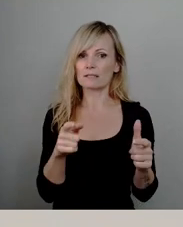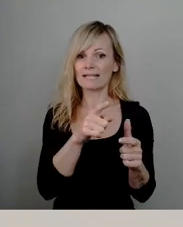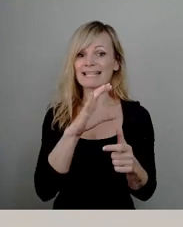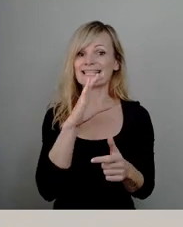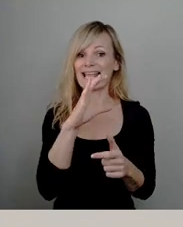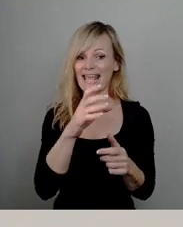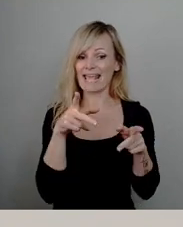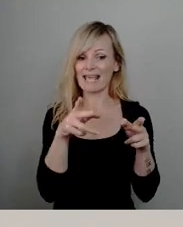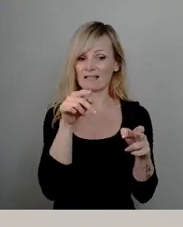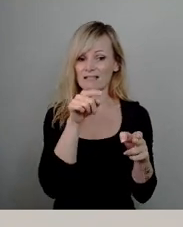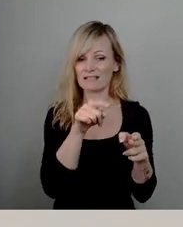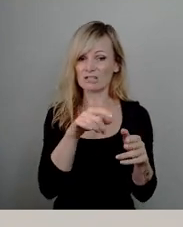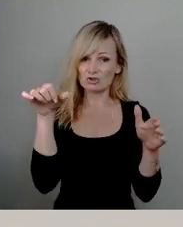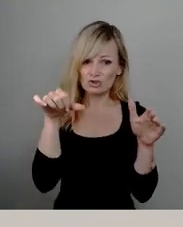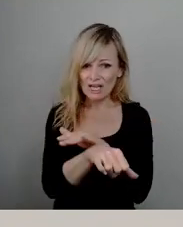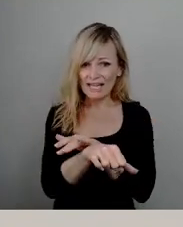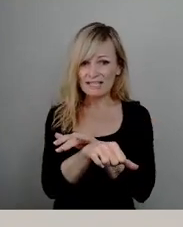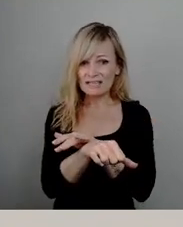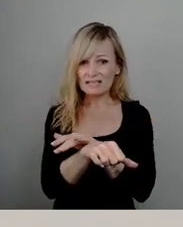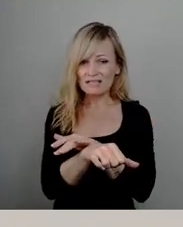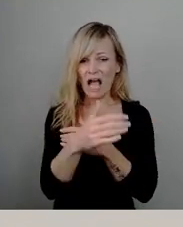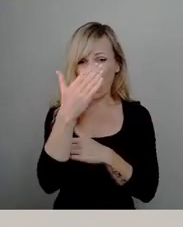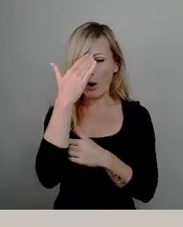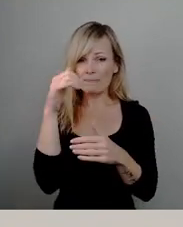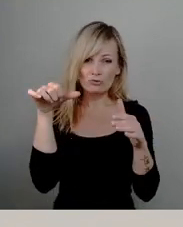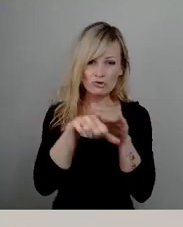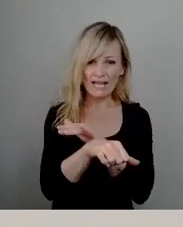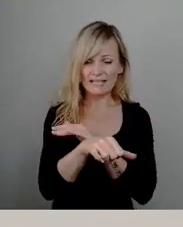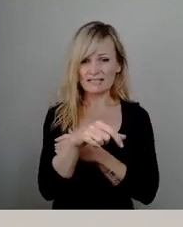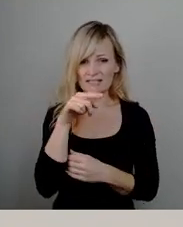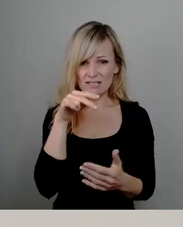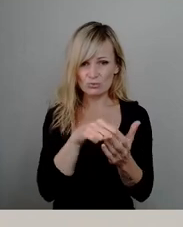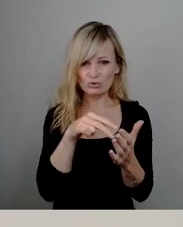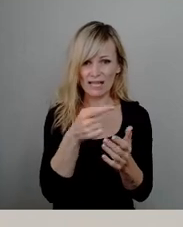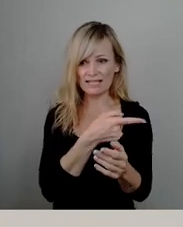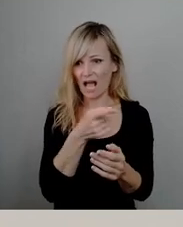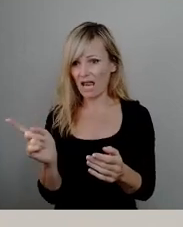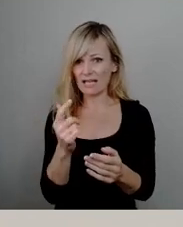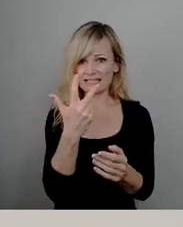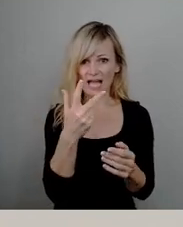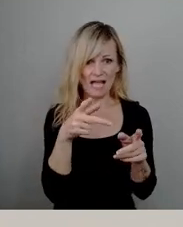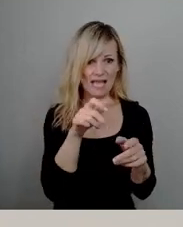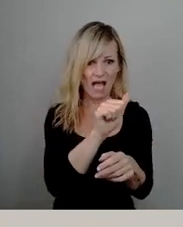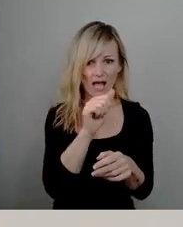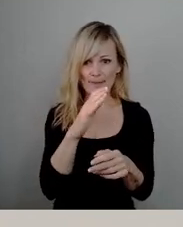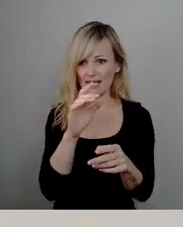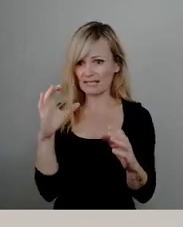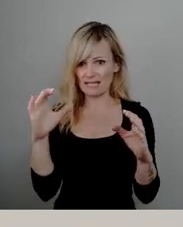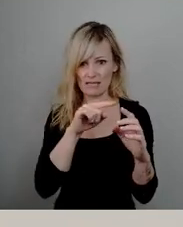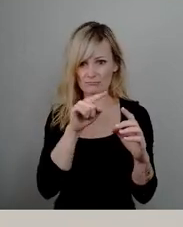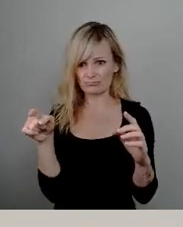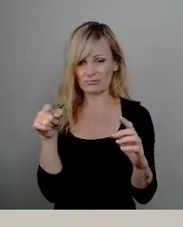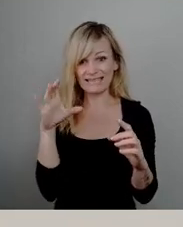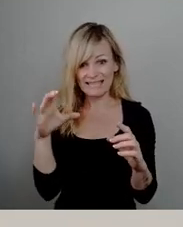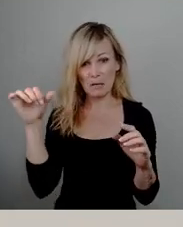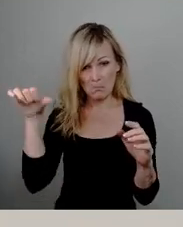Zustand aller drei Brückenzüge aufweist. Das hatte ich in den vorhergehenden Anfragen